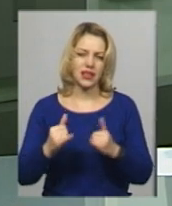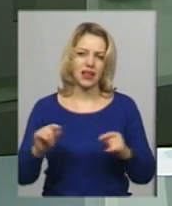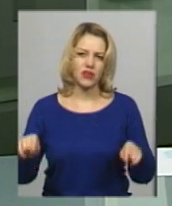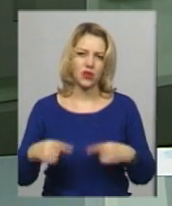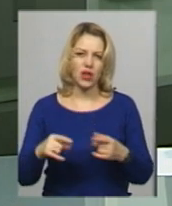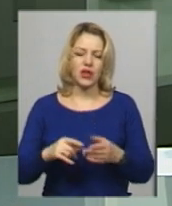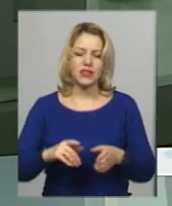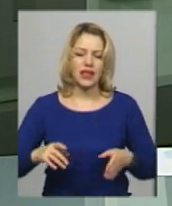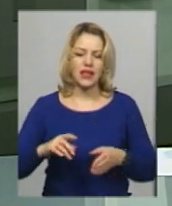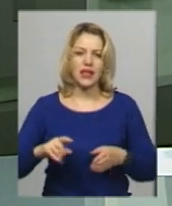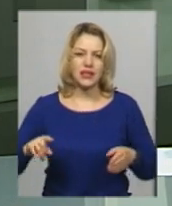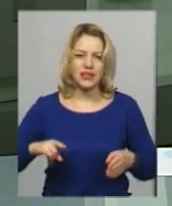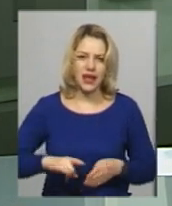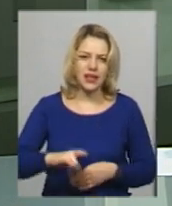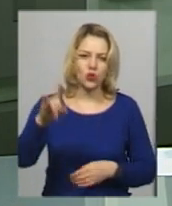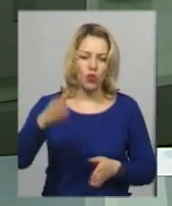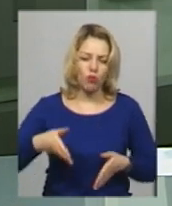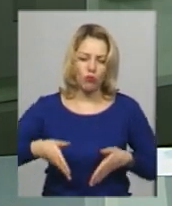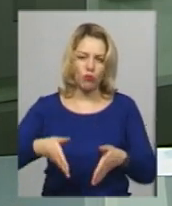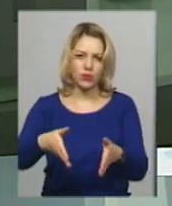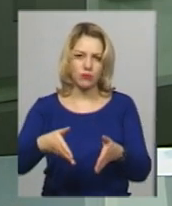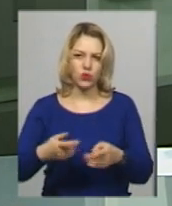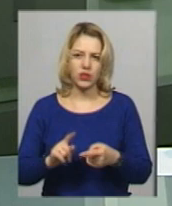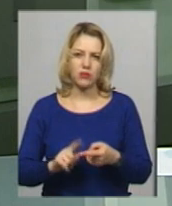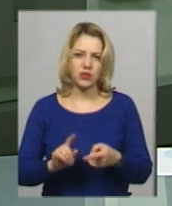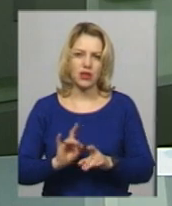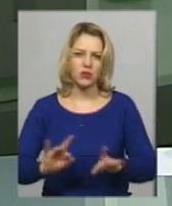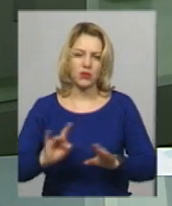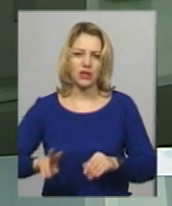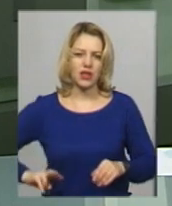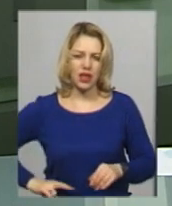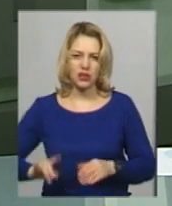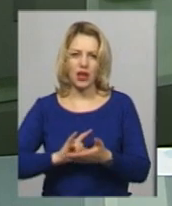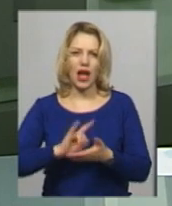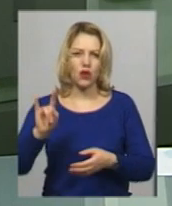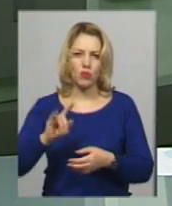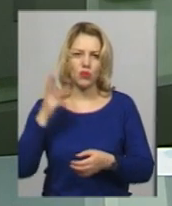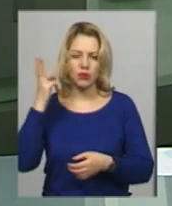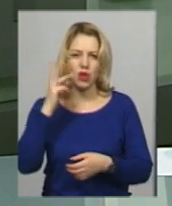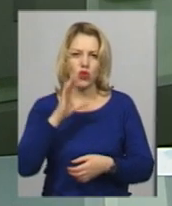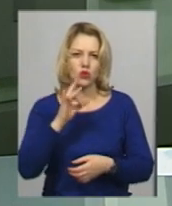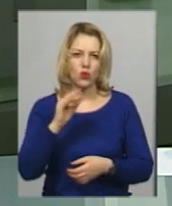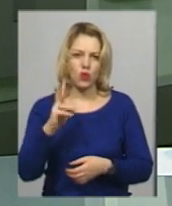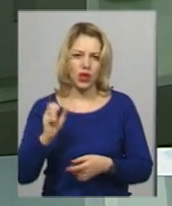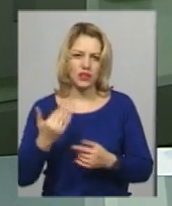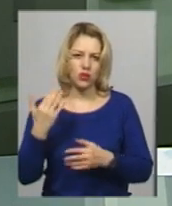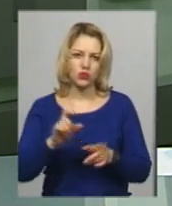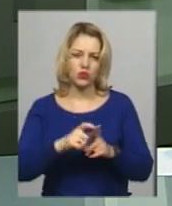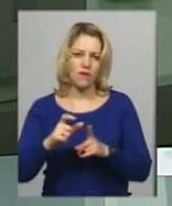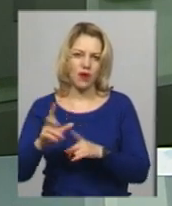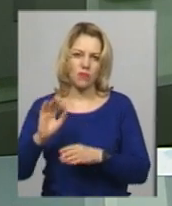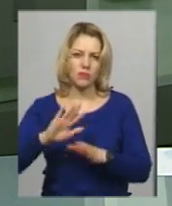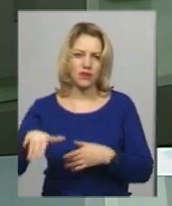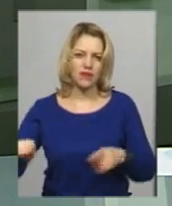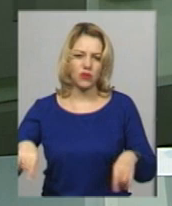-посадкової смуги. Про це розповідає директор комунального підприємства «Аеропорт Хмельницький» Валерій Сорока. За його словами, після